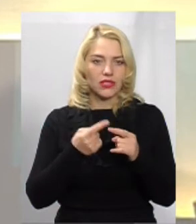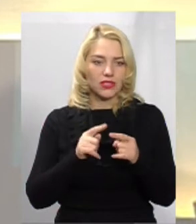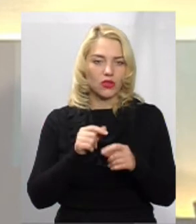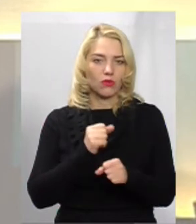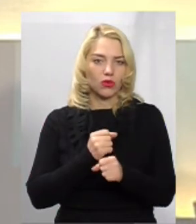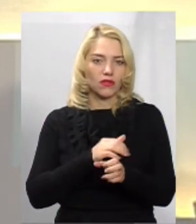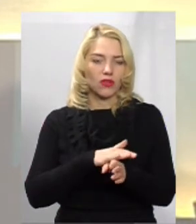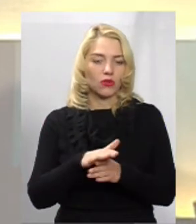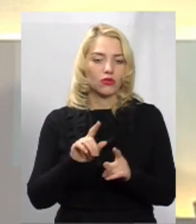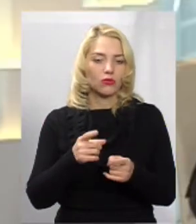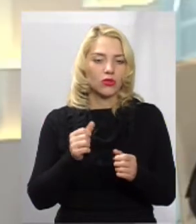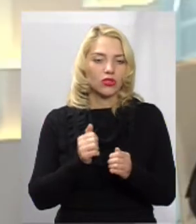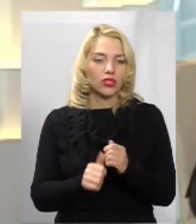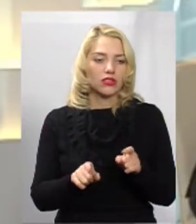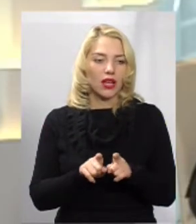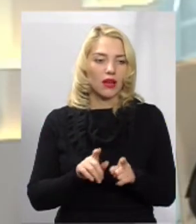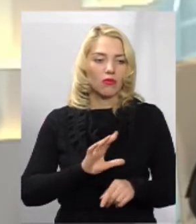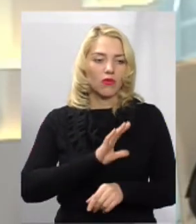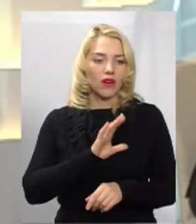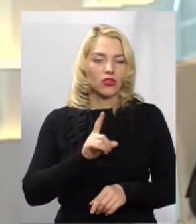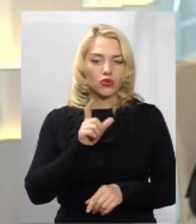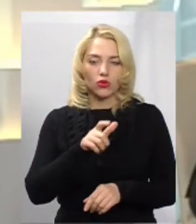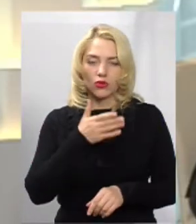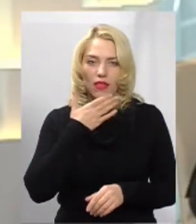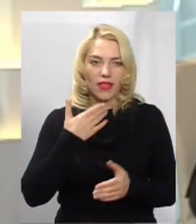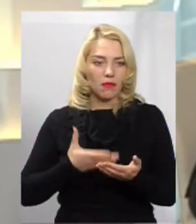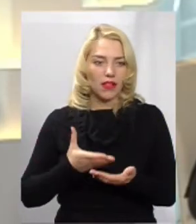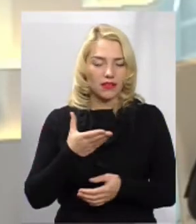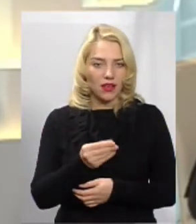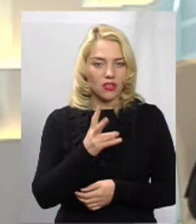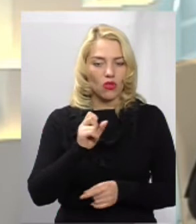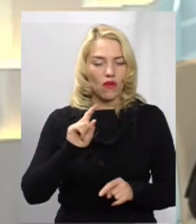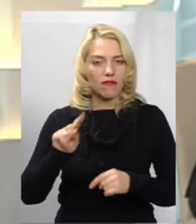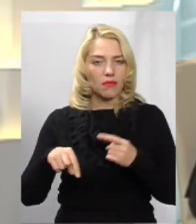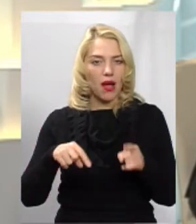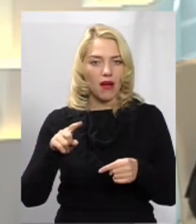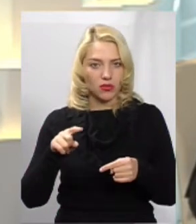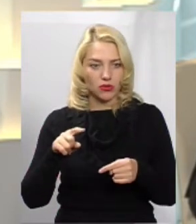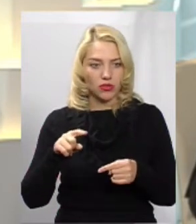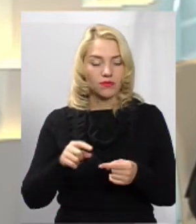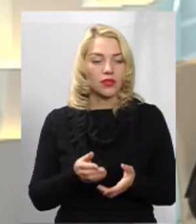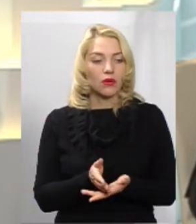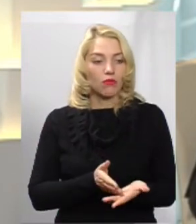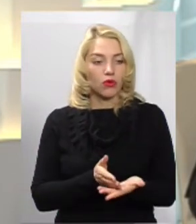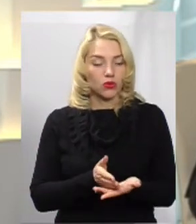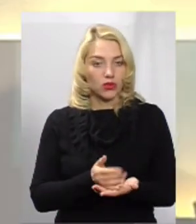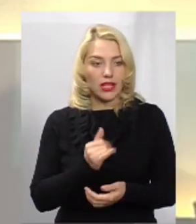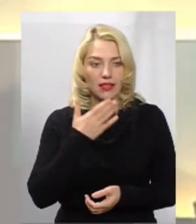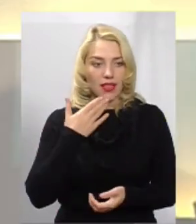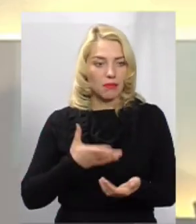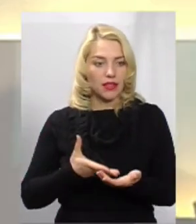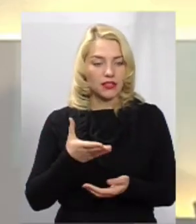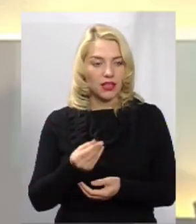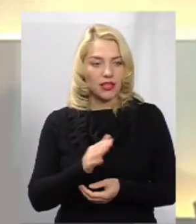Тому що дуже часто таке буває, що мешканці не платять, але разом з тим вимагають послуги. І не платять